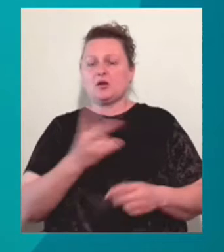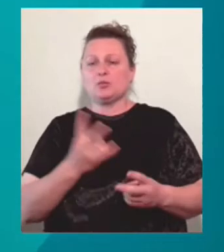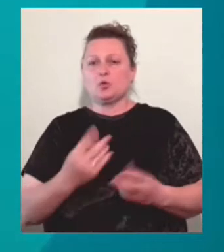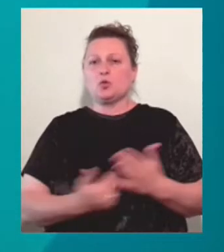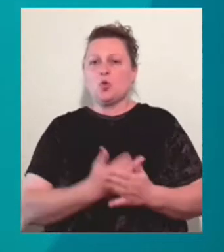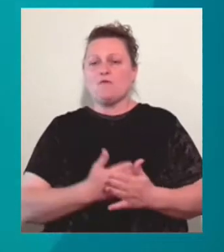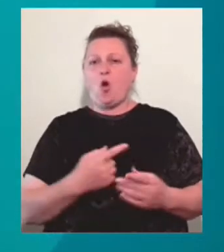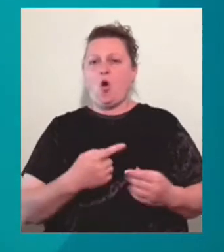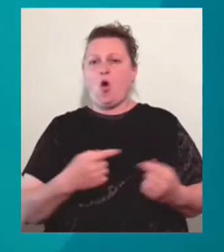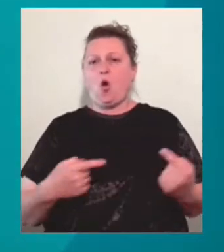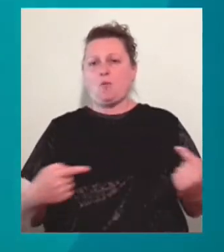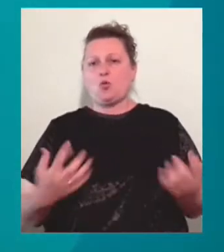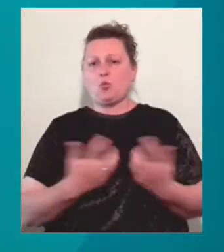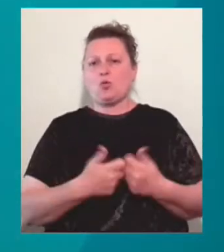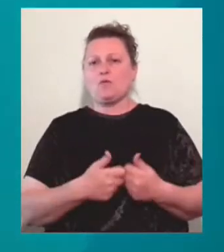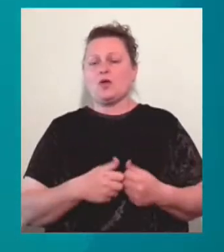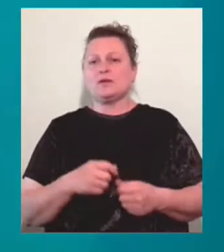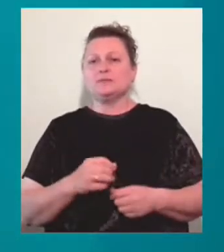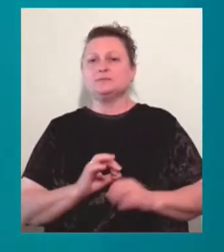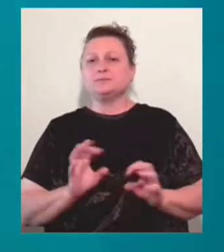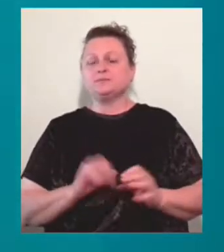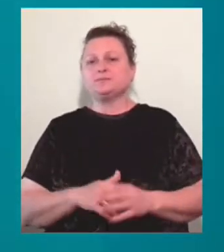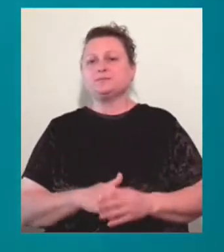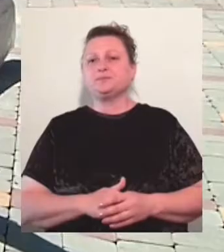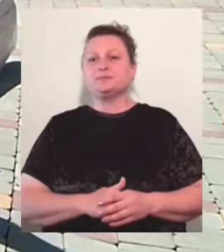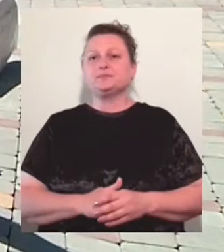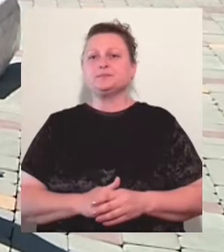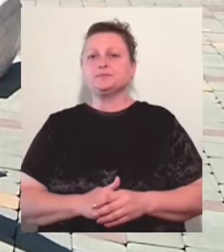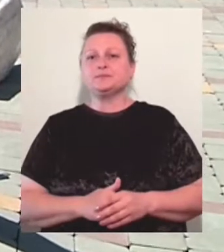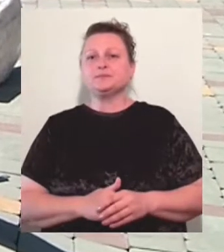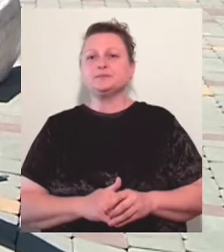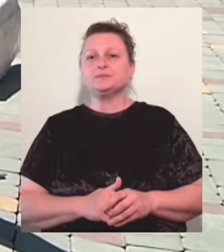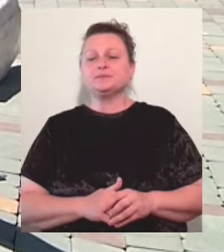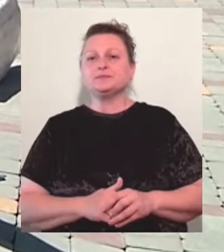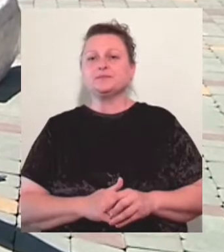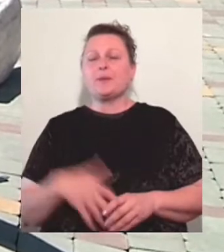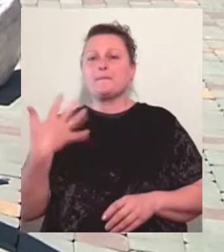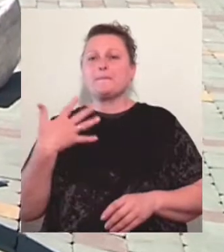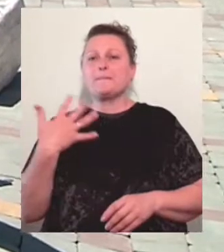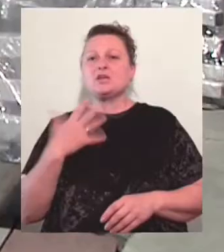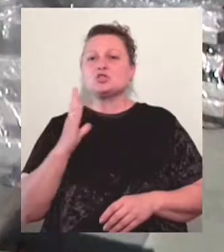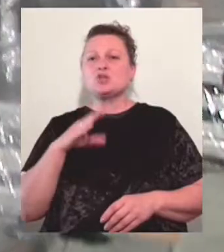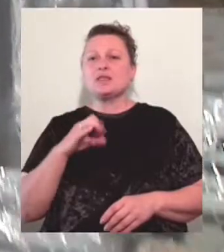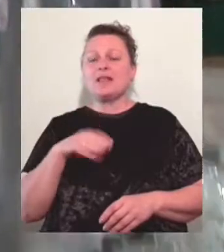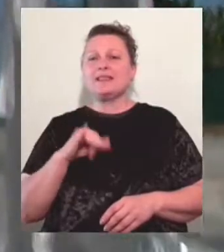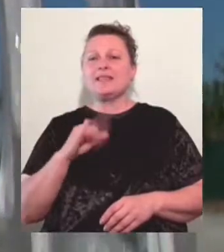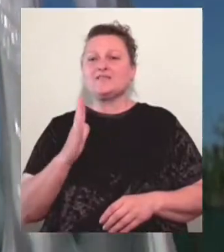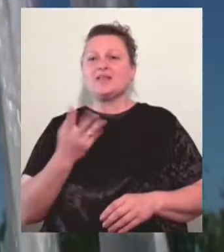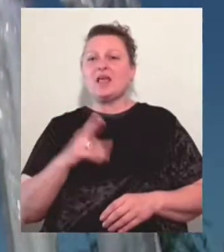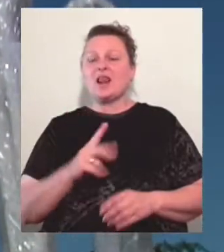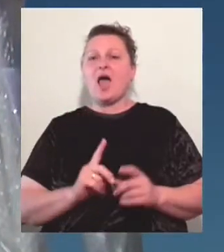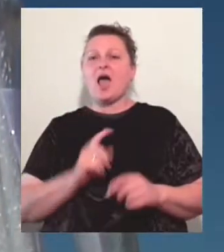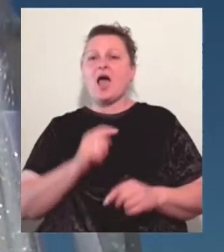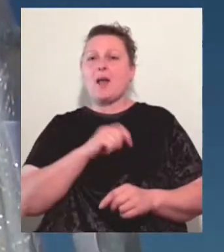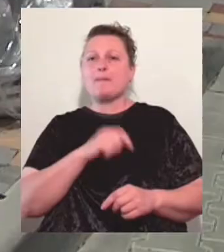Наталя Пастерниченко. Подробиці розповість Ксенія Процепова. 50 штативів для крапельниць, 6 ширм та